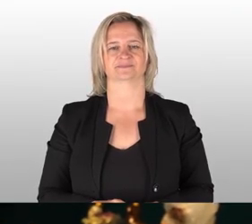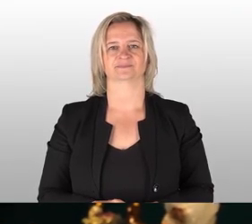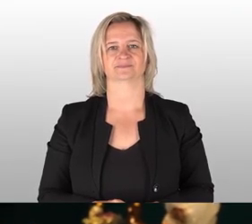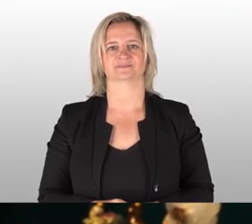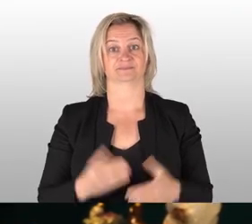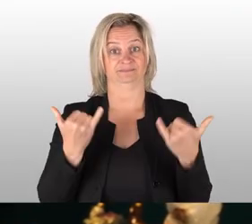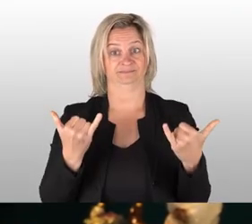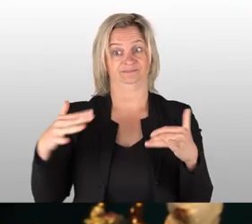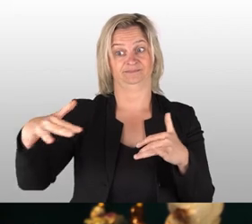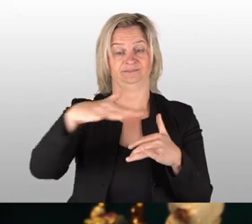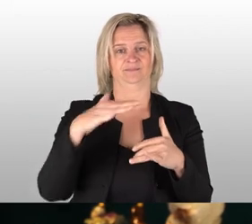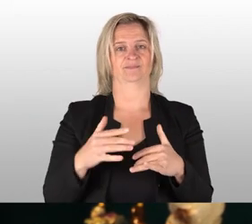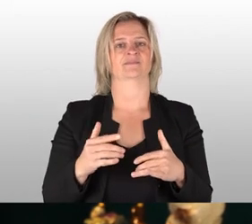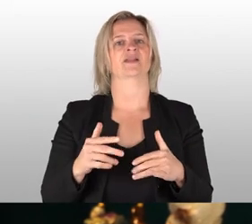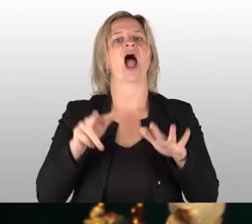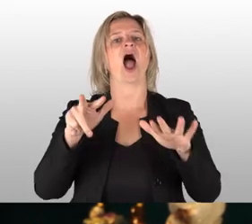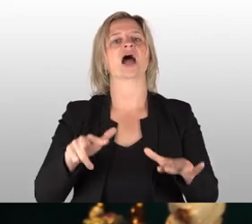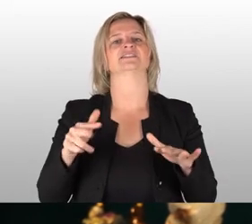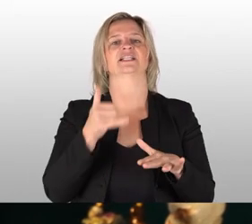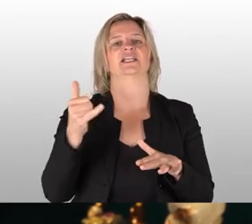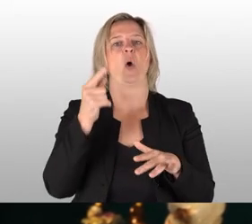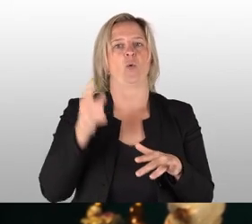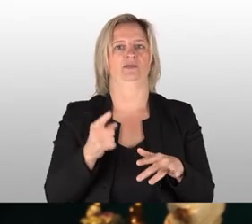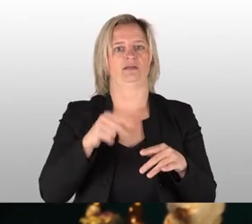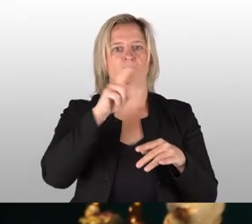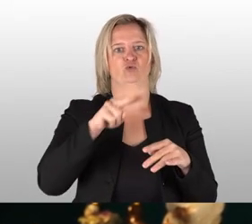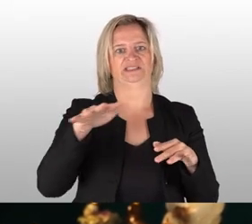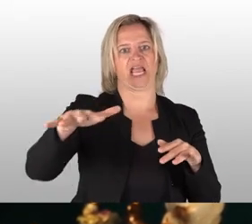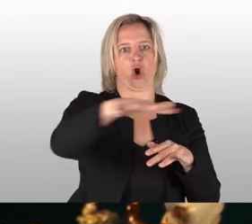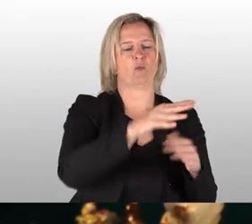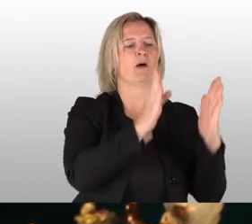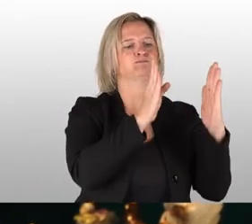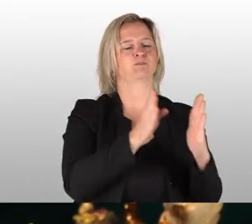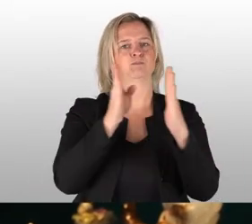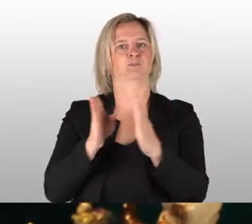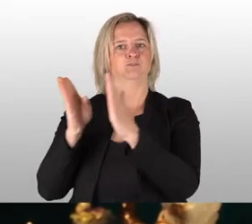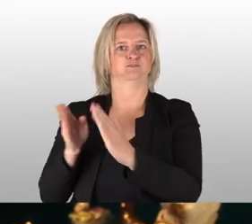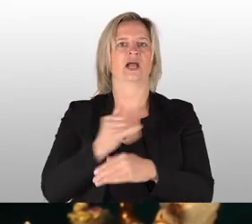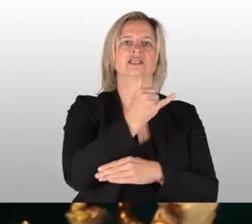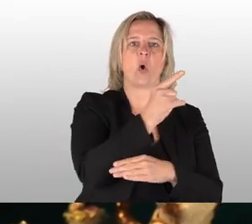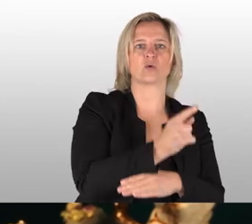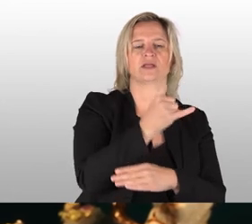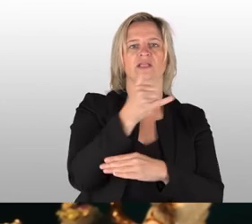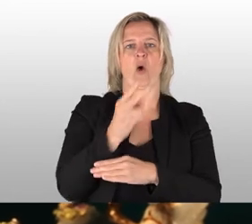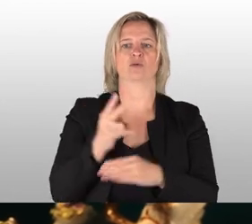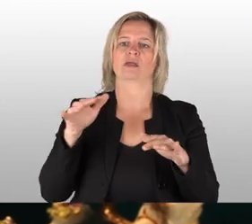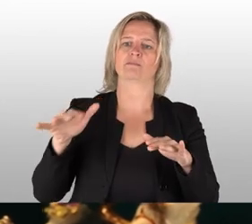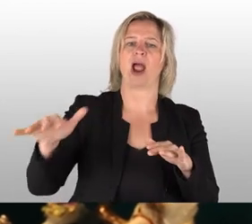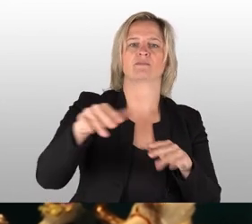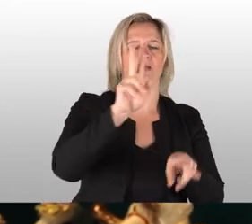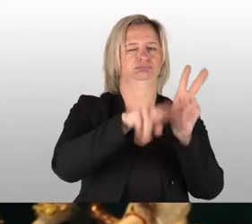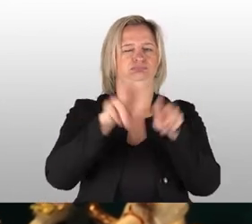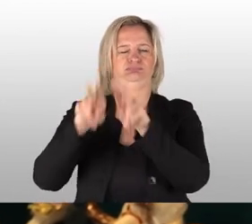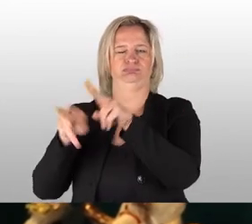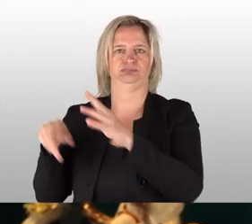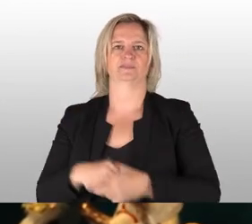Wir sind jetzt hier im 18. Jahrhundert im Museum. Das Museum gliedert sich in verschiedene Jahrhunderte, verschiedene Bereiche. Und wir